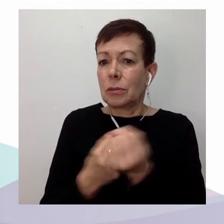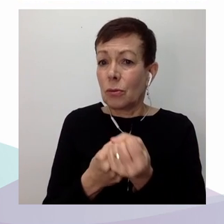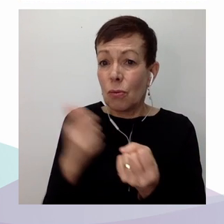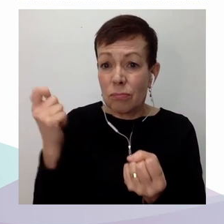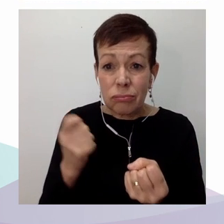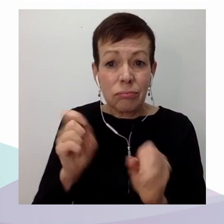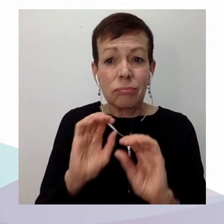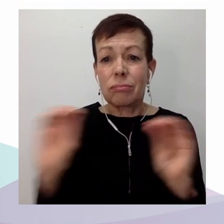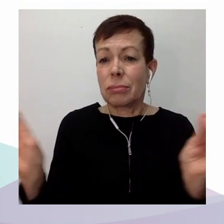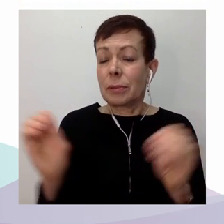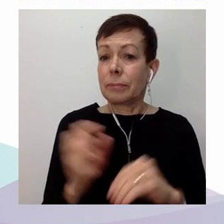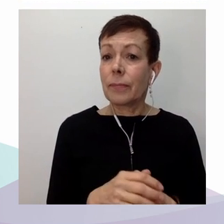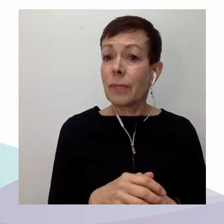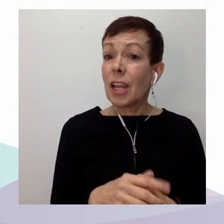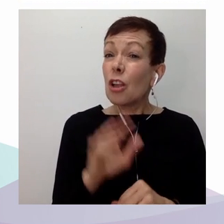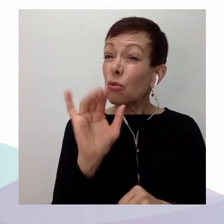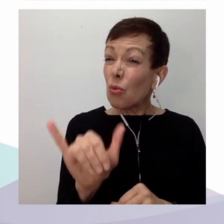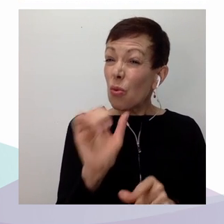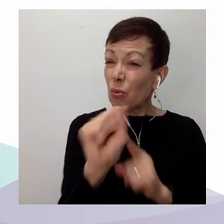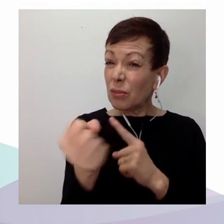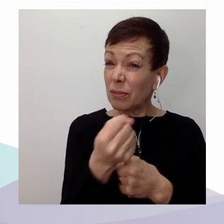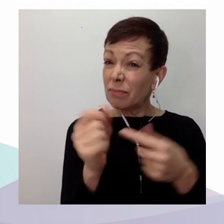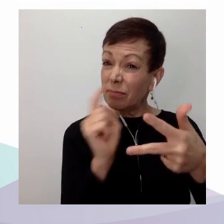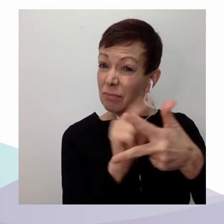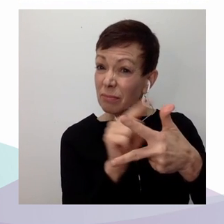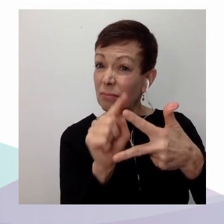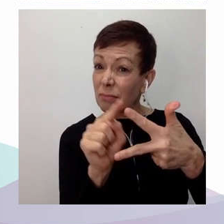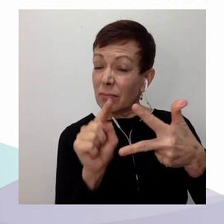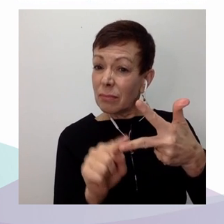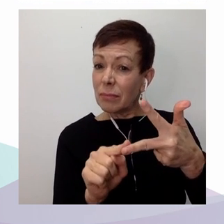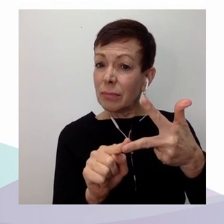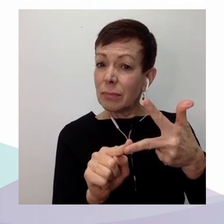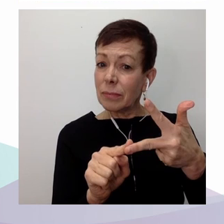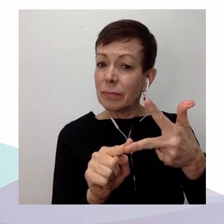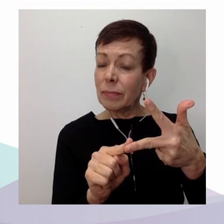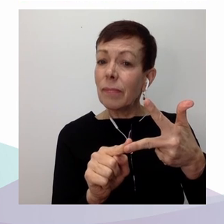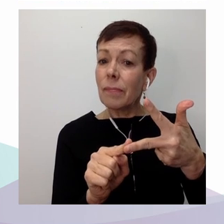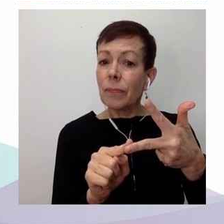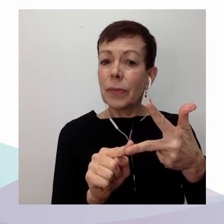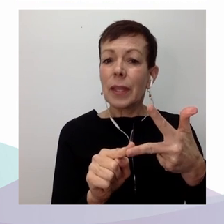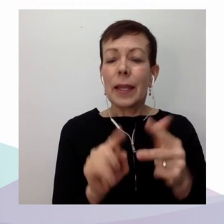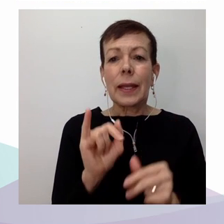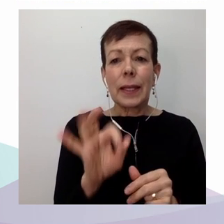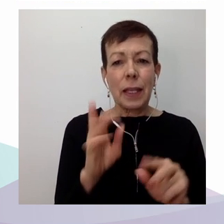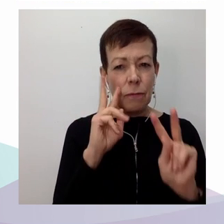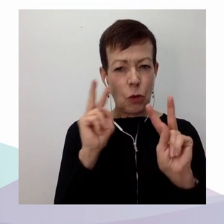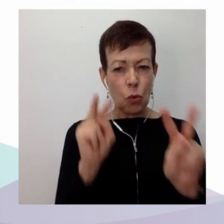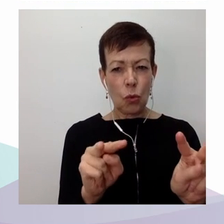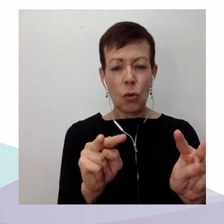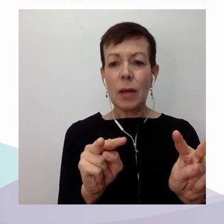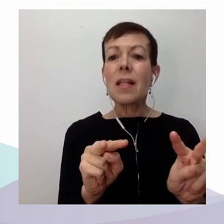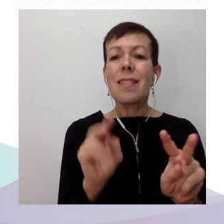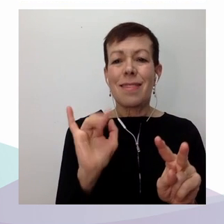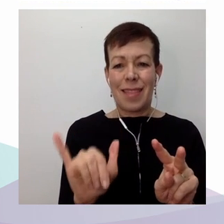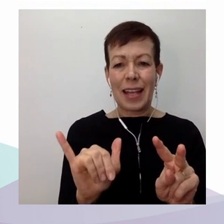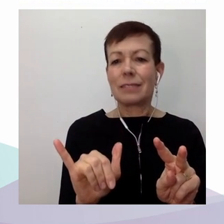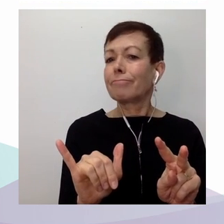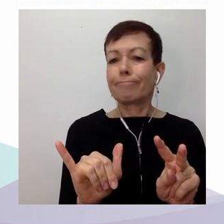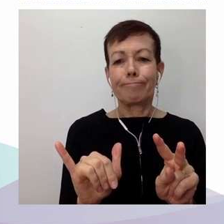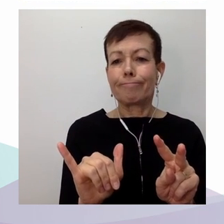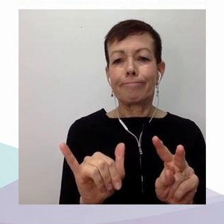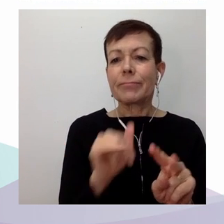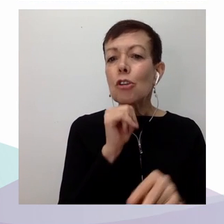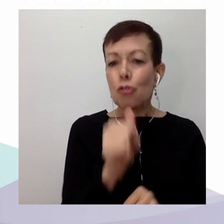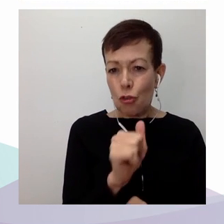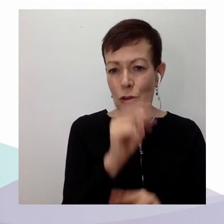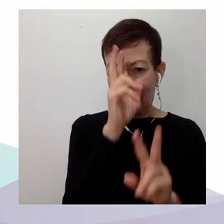divers angles, être qualifiées d'atteinte au droit. Ce type de constat d'atteinte au droit met